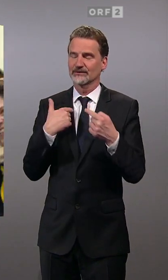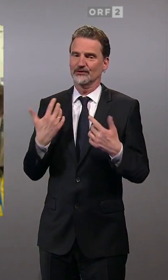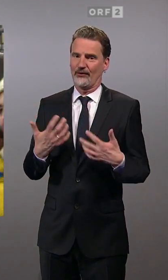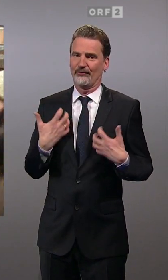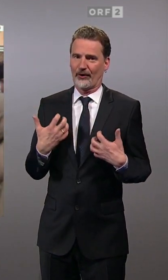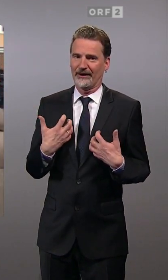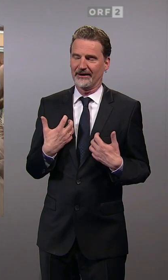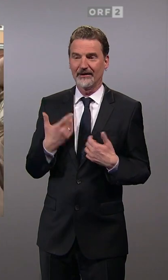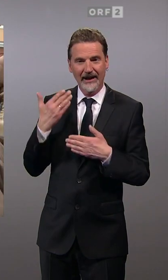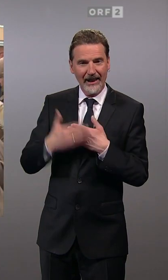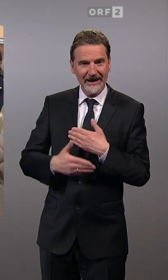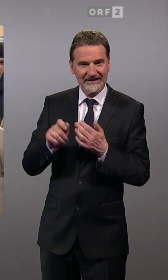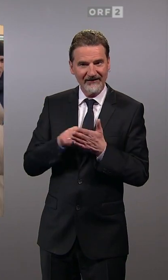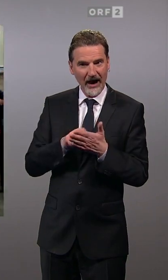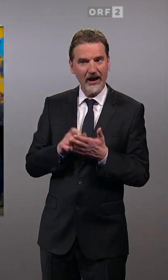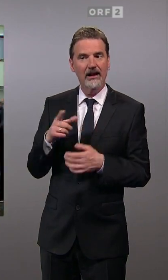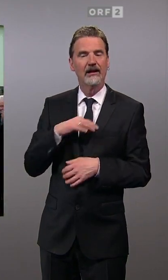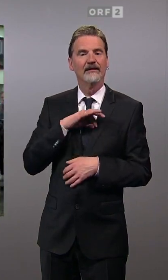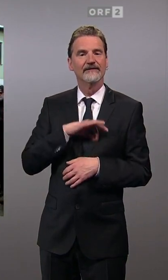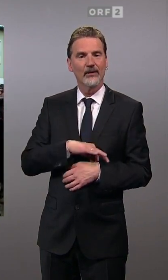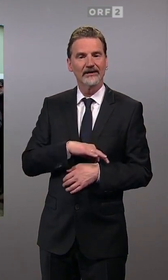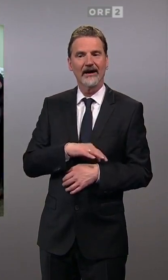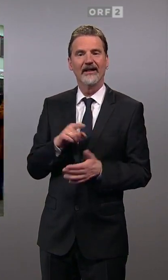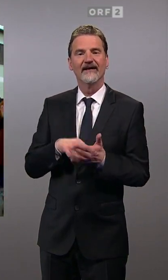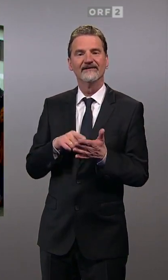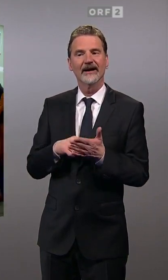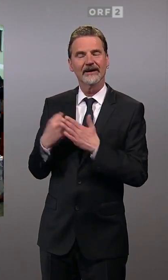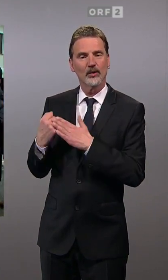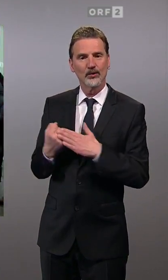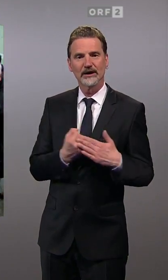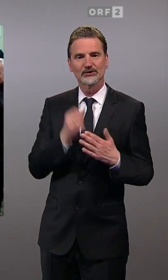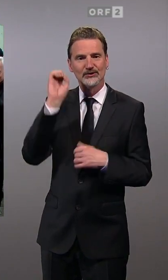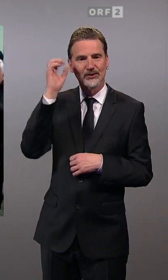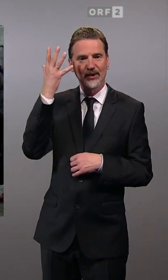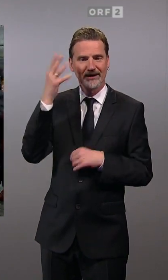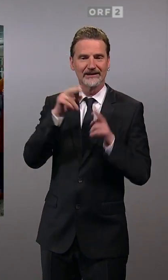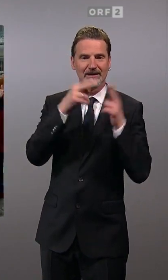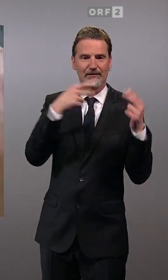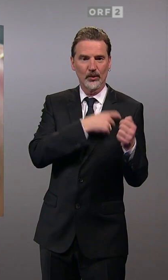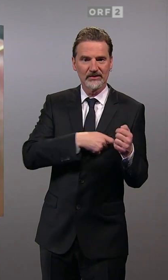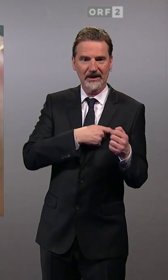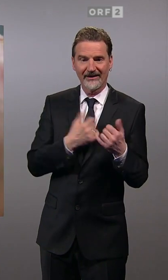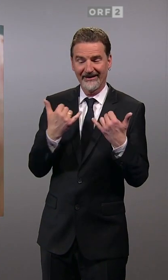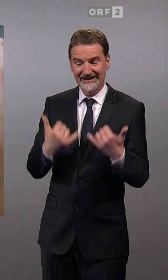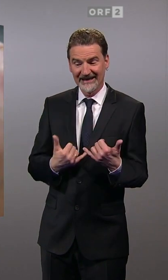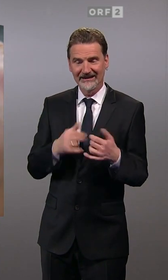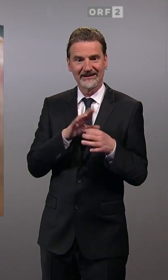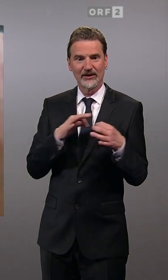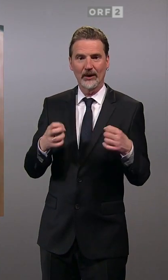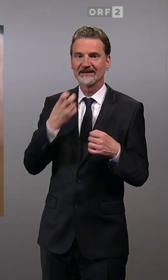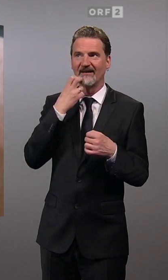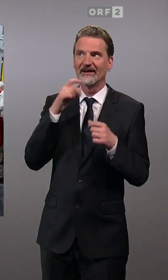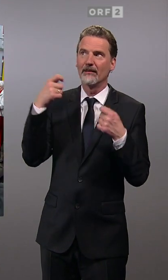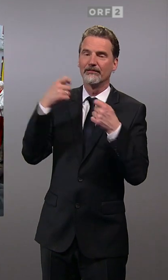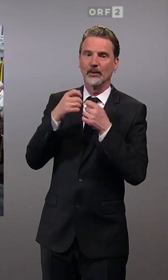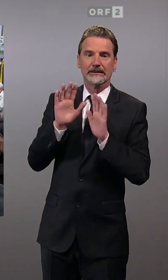Bei der letzten Wahl noch profitiert vom türkisen Rückenwind will die ÖVP Niederösterreich nun so wenig wie möglich mit dem Bund zu tun haben.